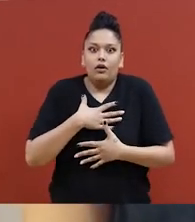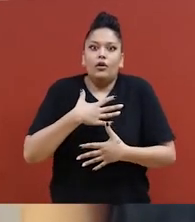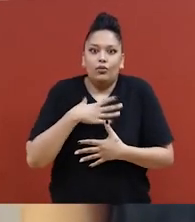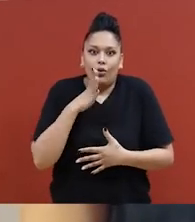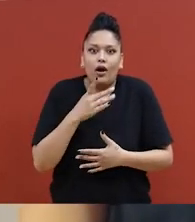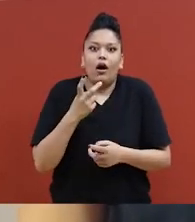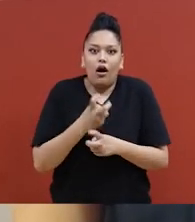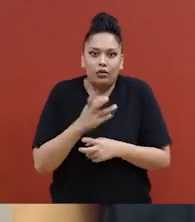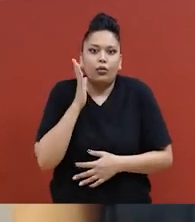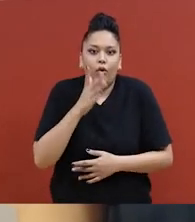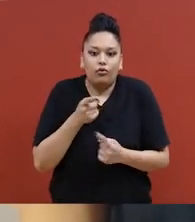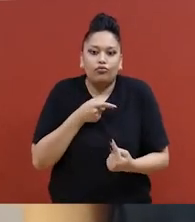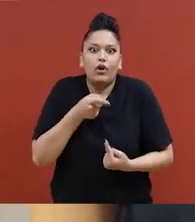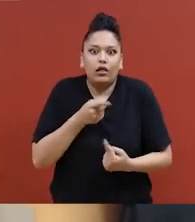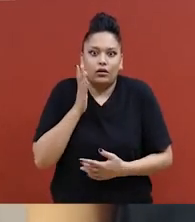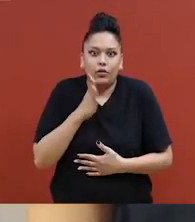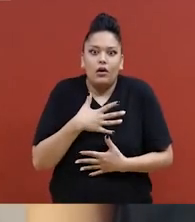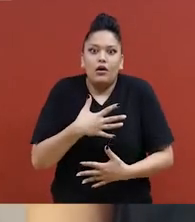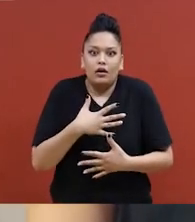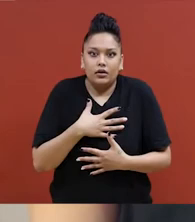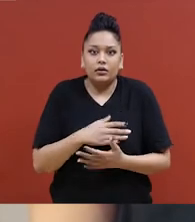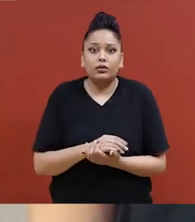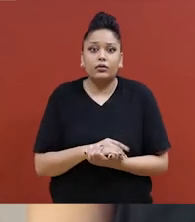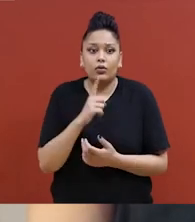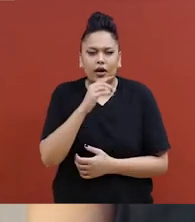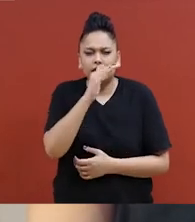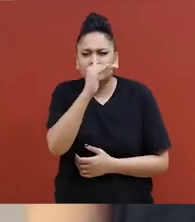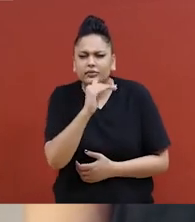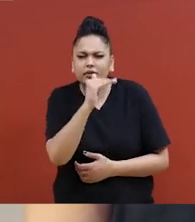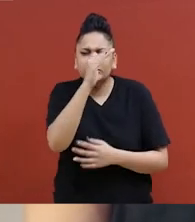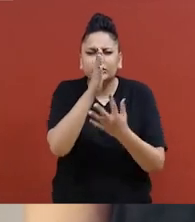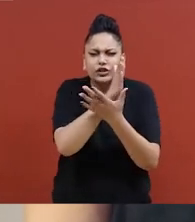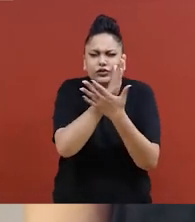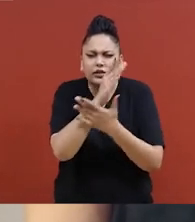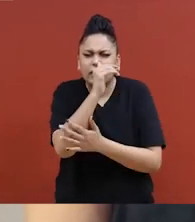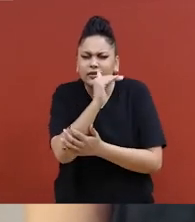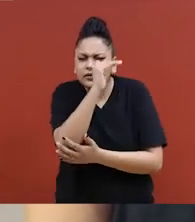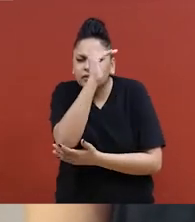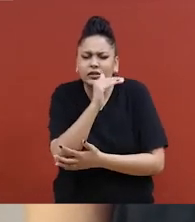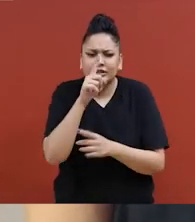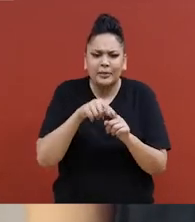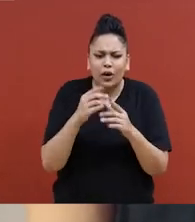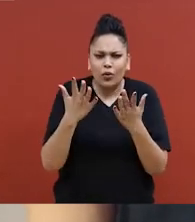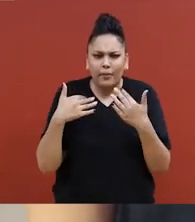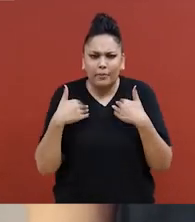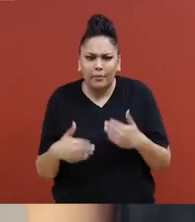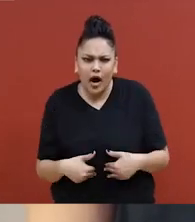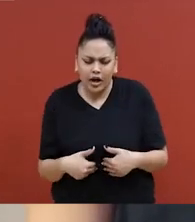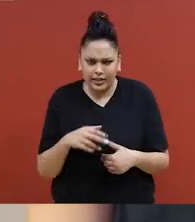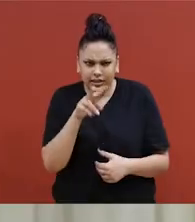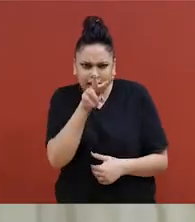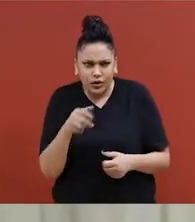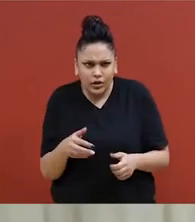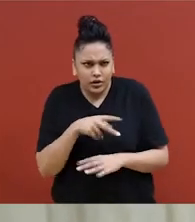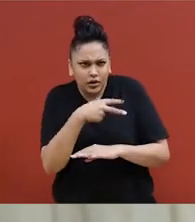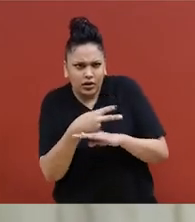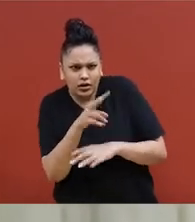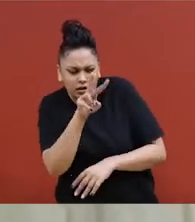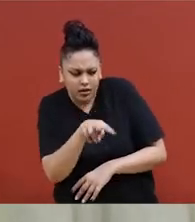Ça va lui prendre quelques instants pour retrouver son souffle. Selon la taille de l'attaquant, selon la hauteur de ma chaise,